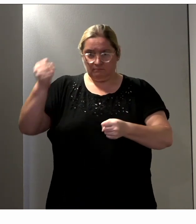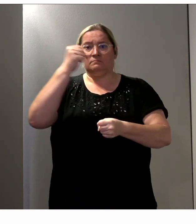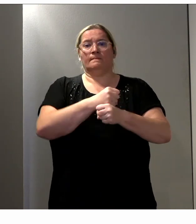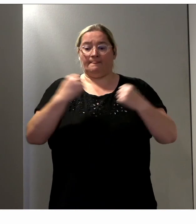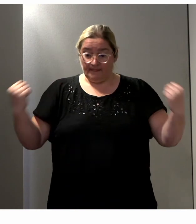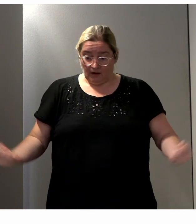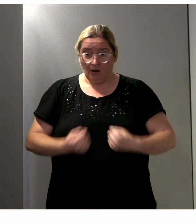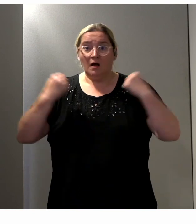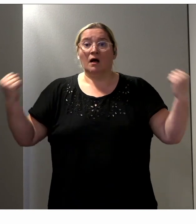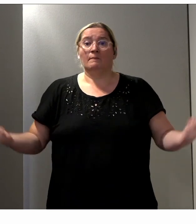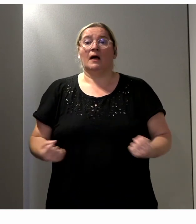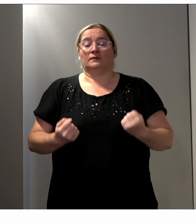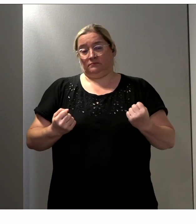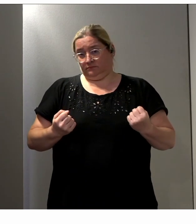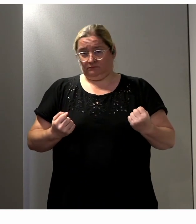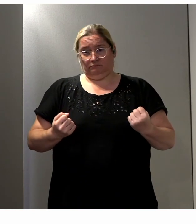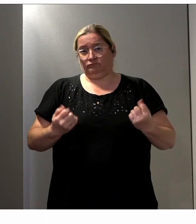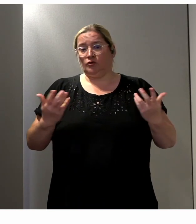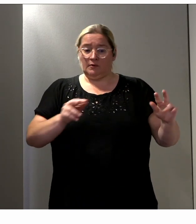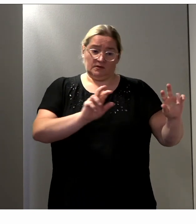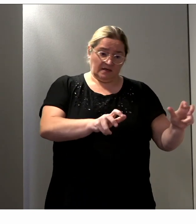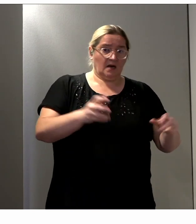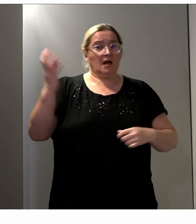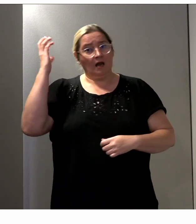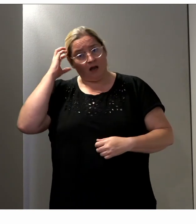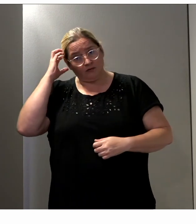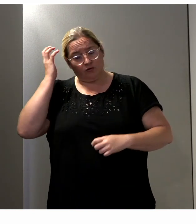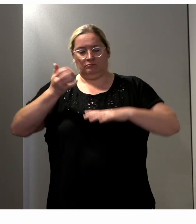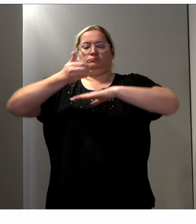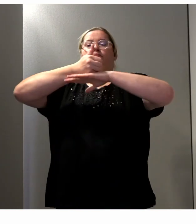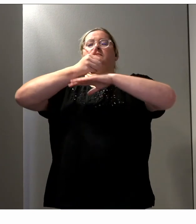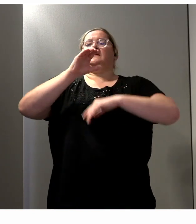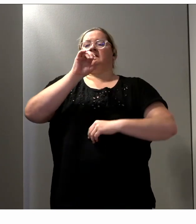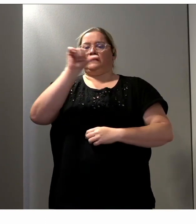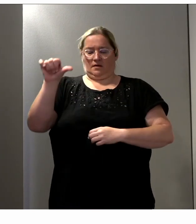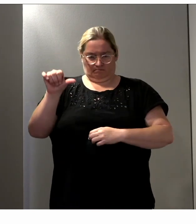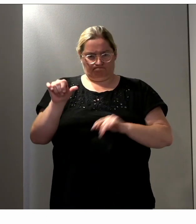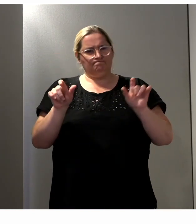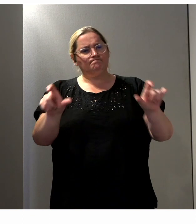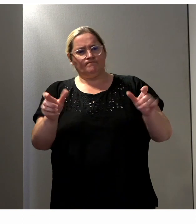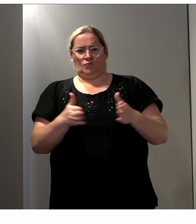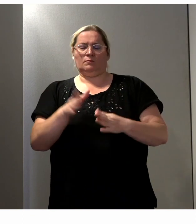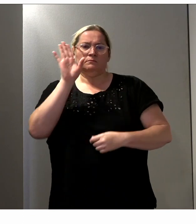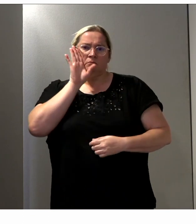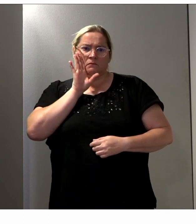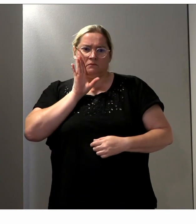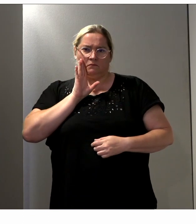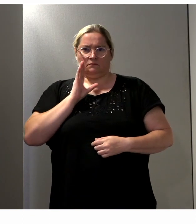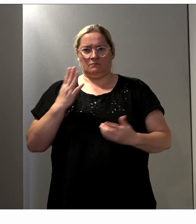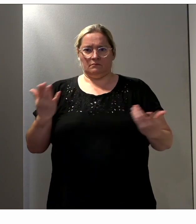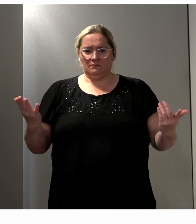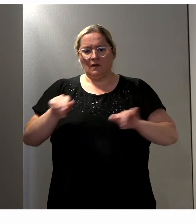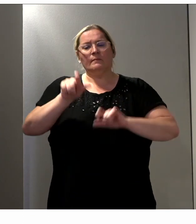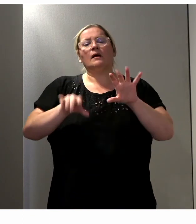les médias, télé et radio, et le Conseil supérieur de l'audiovisuel a tenu à demander aux producteurs de ces